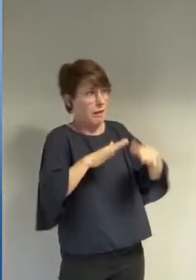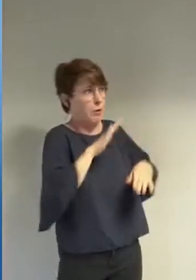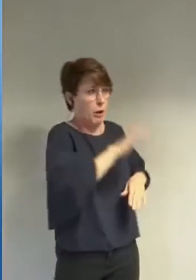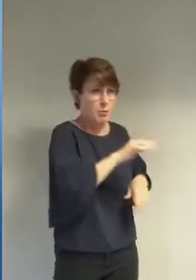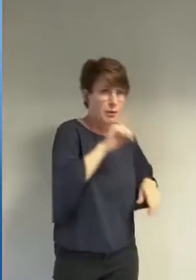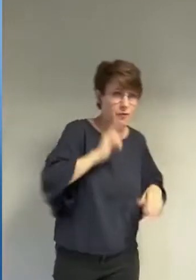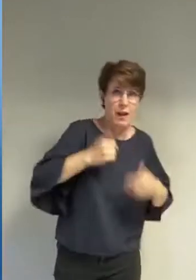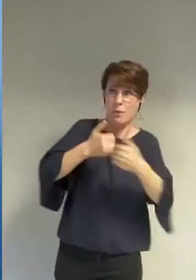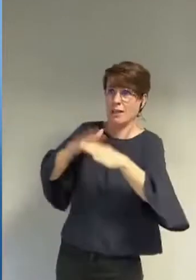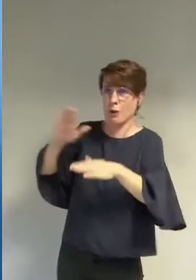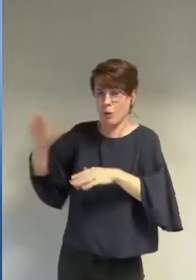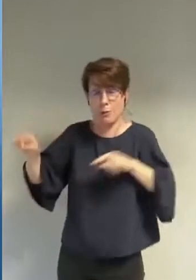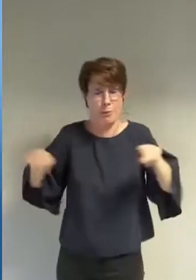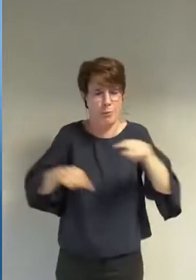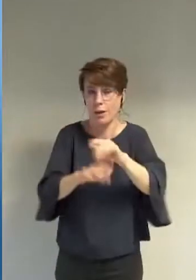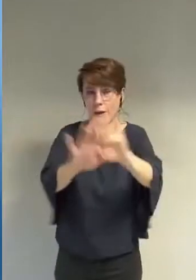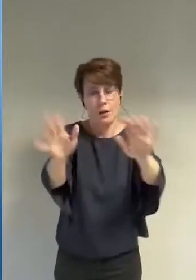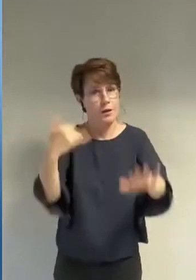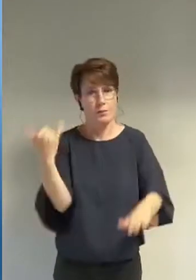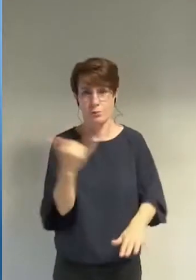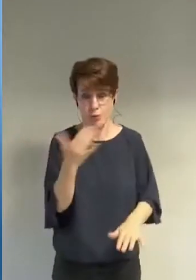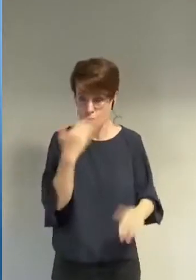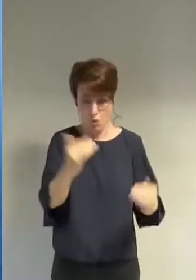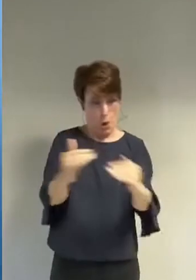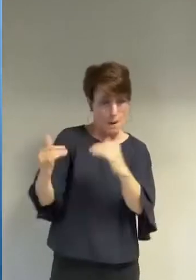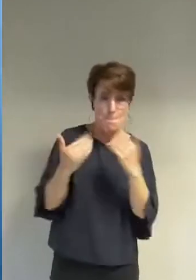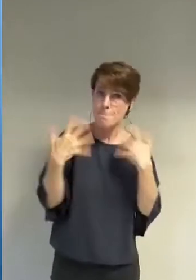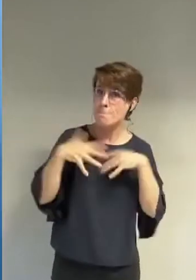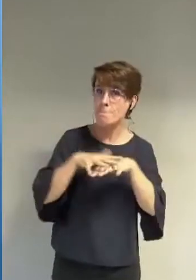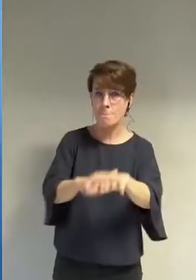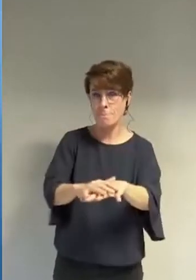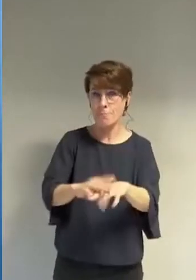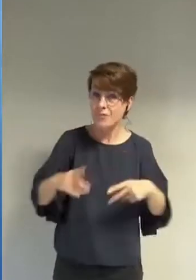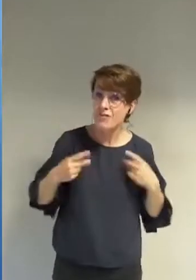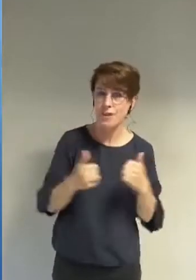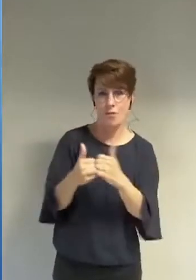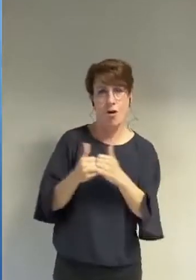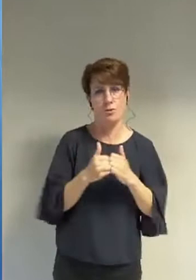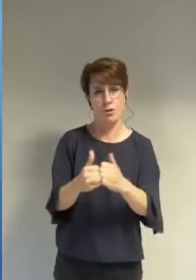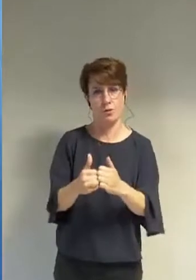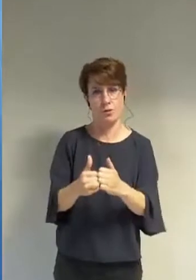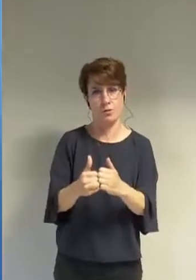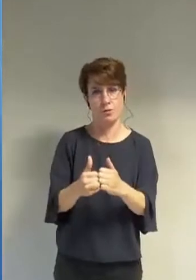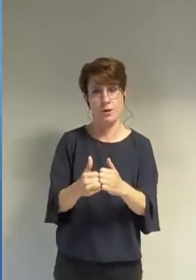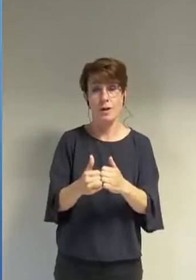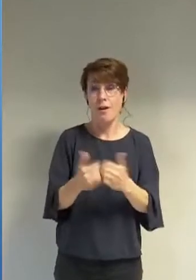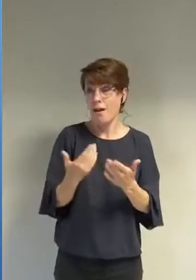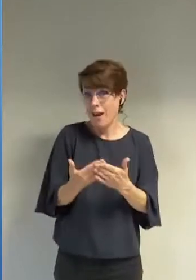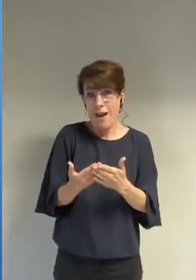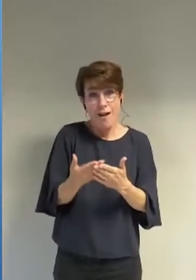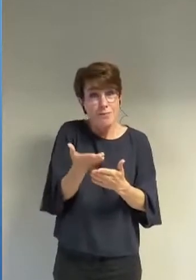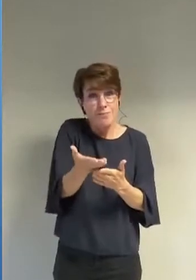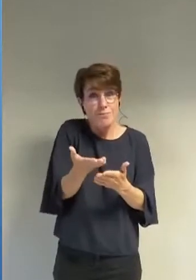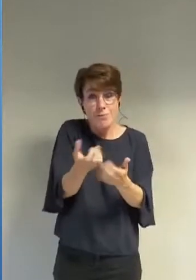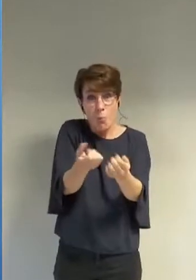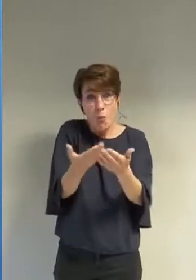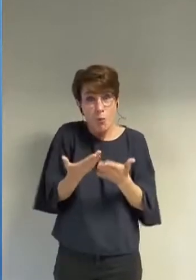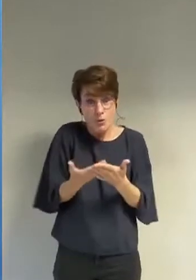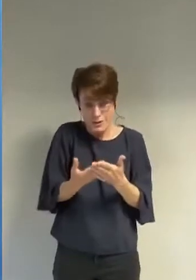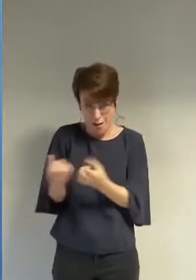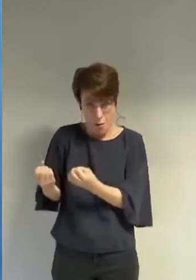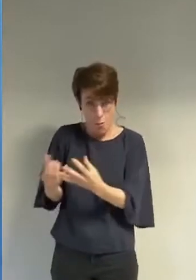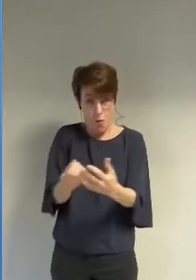pointons les différences que nous avons entre nous au détriment du vivre ensemble en faisant cela nous nourrissons les clivages au lieu de faire de nos